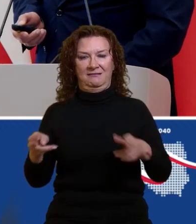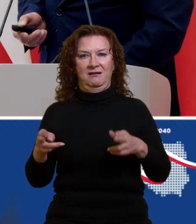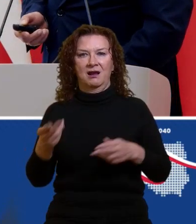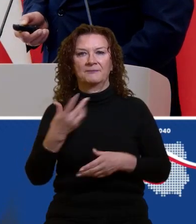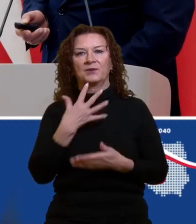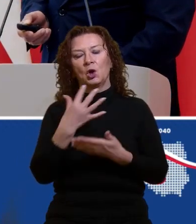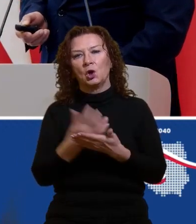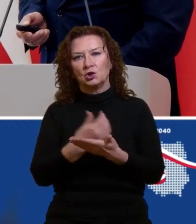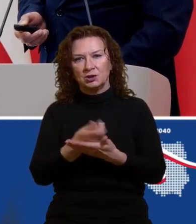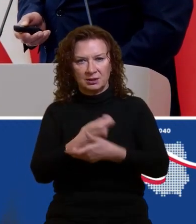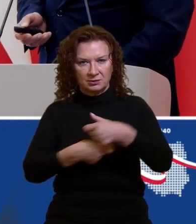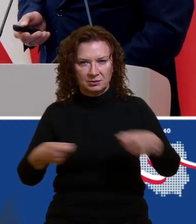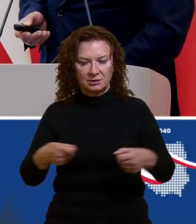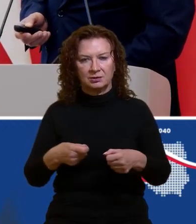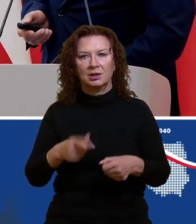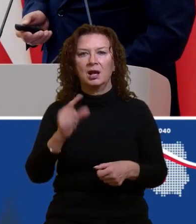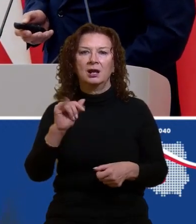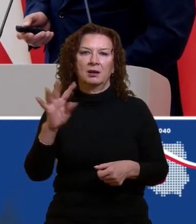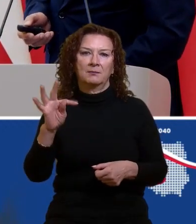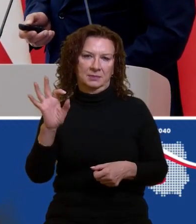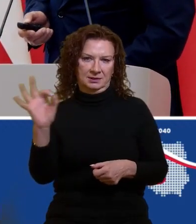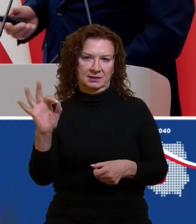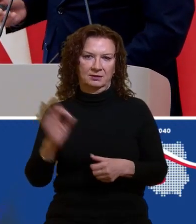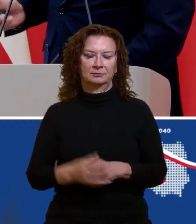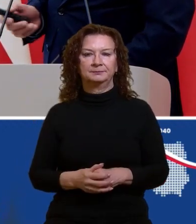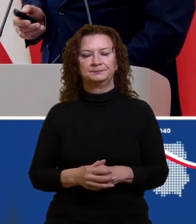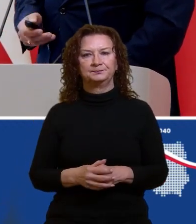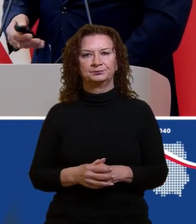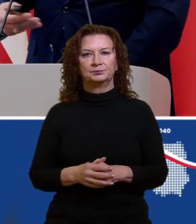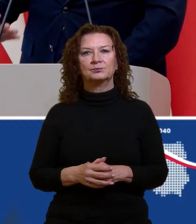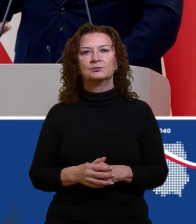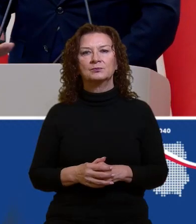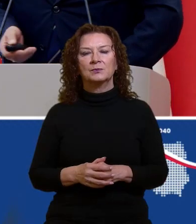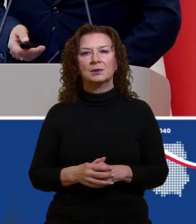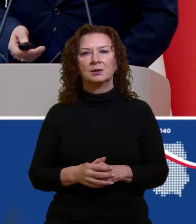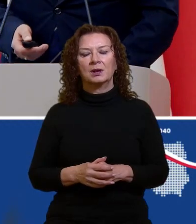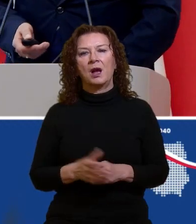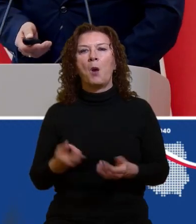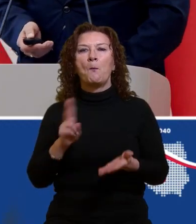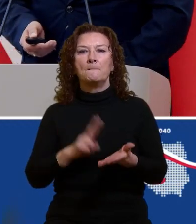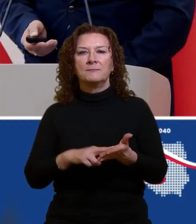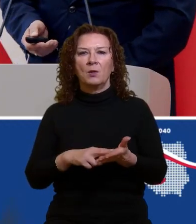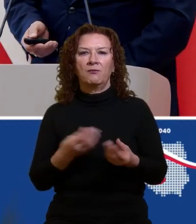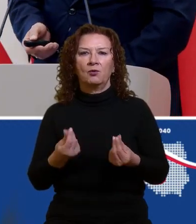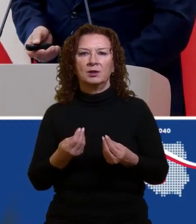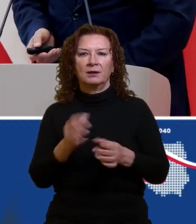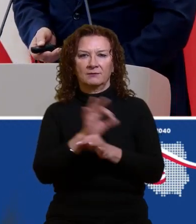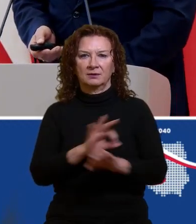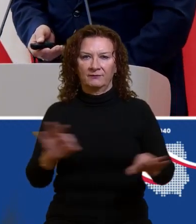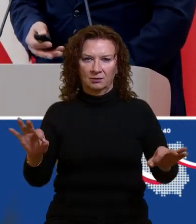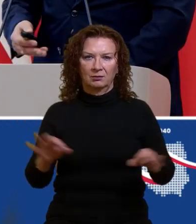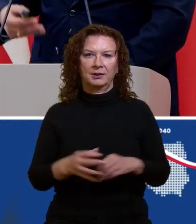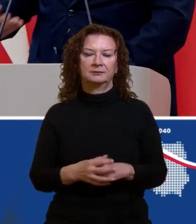postaci PIT-u zero. Oczywiście podwójna kwota wolna to jest rozwiązanie,